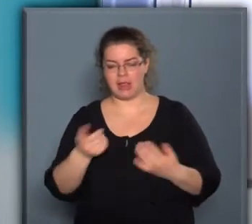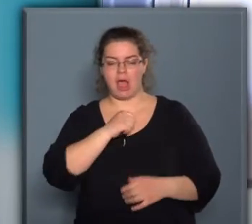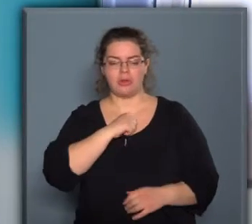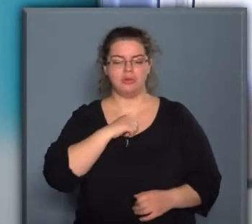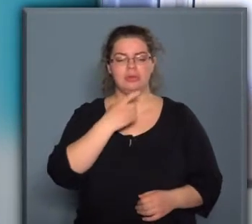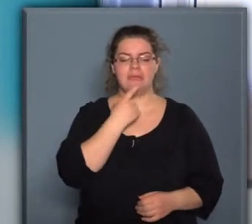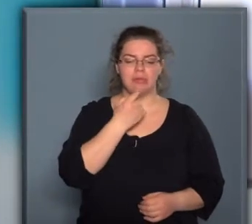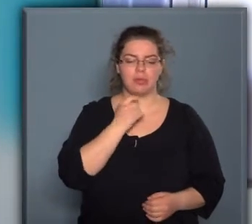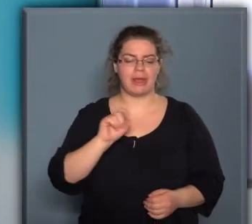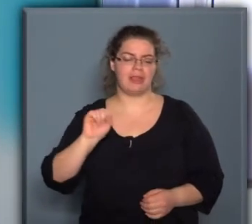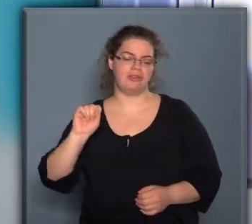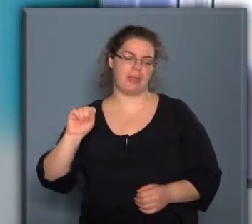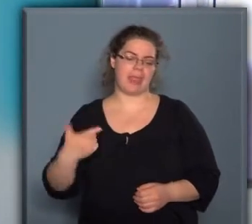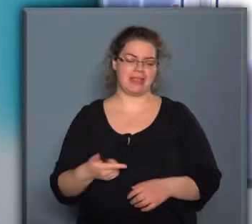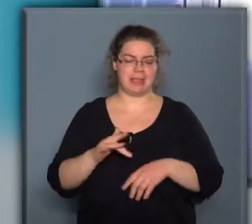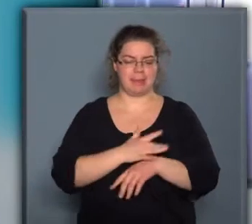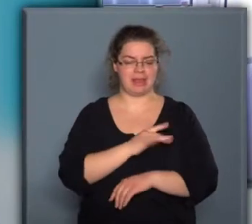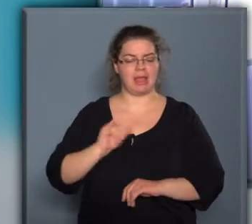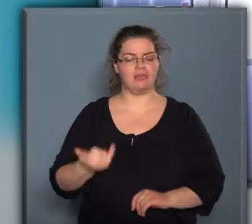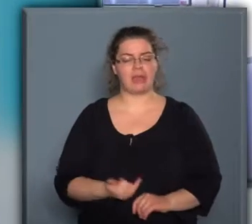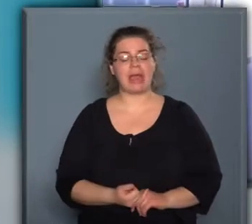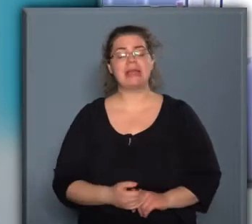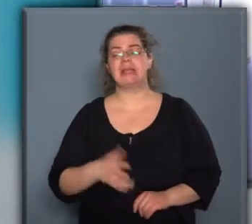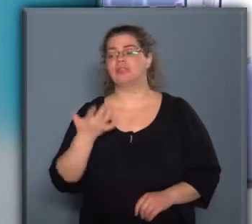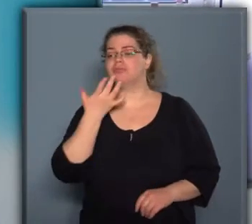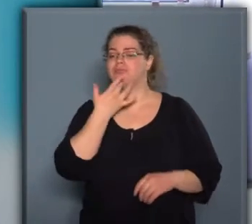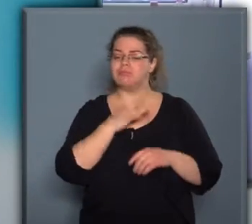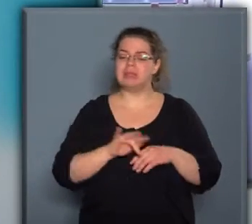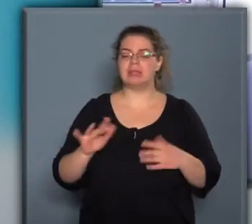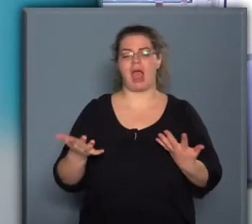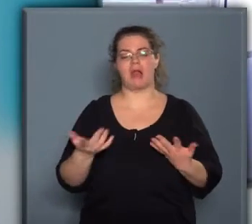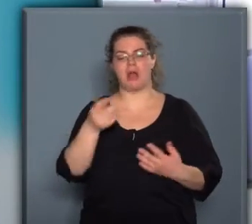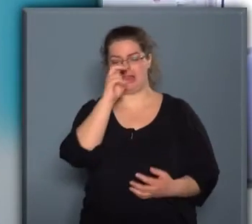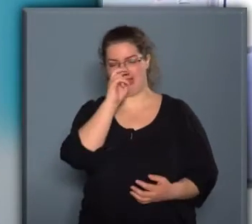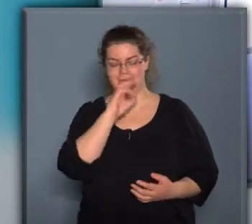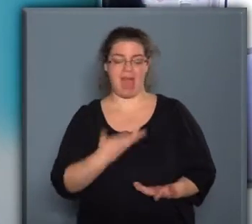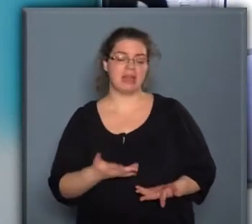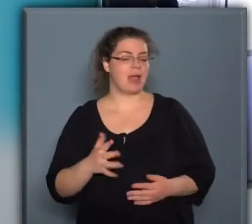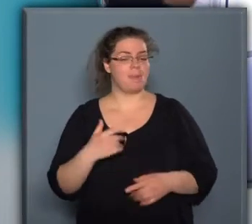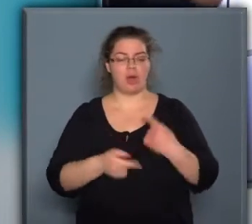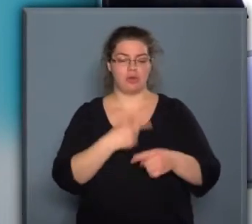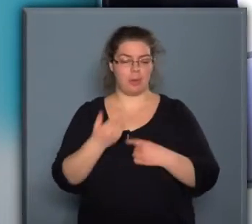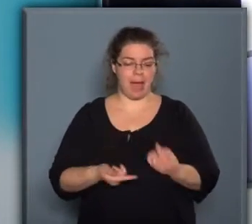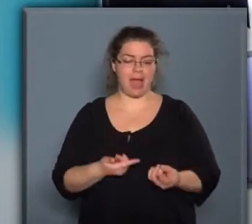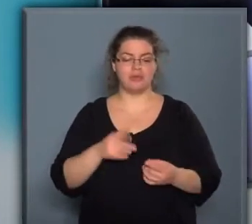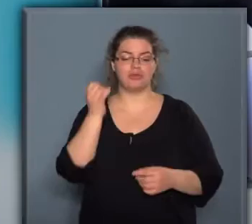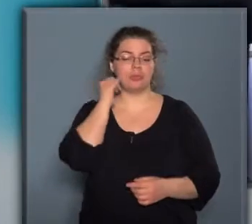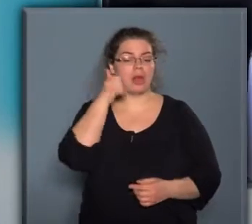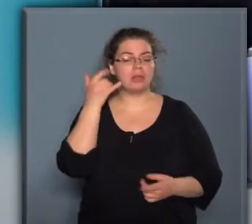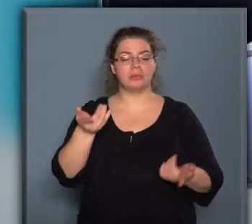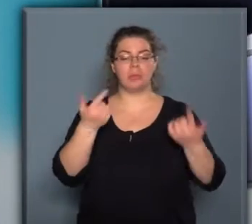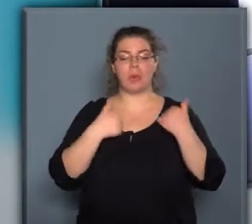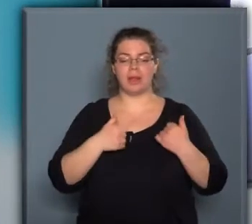a glutén, cukor és egyéb érzékenységének, illetve az, hogy például a lekvárt nem hagyományos baraszból, hanem sütőtökből